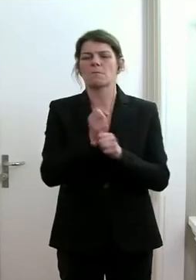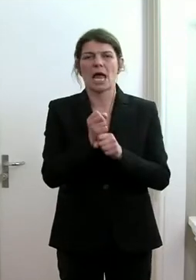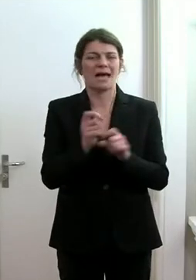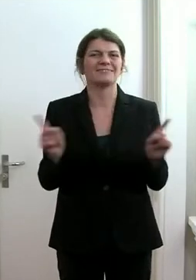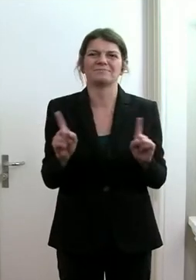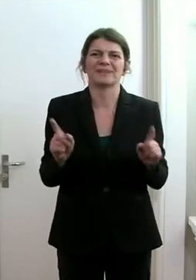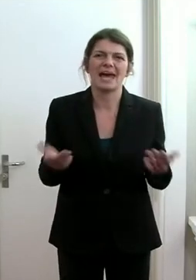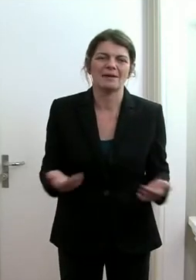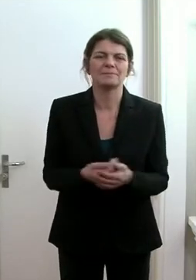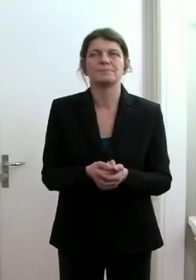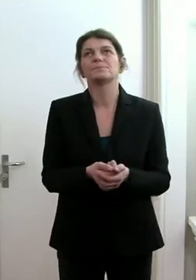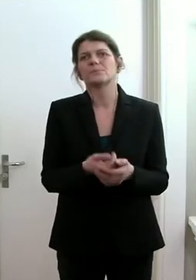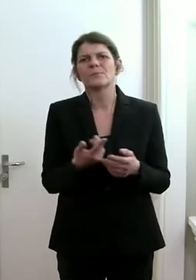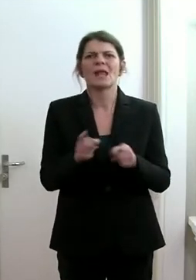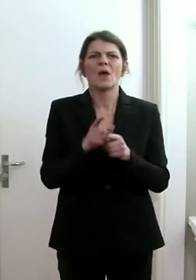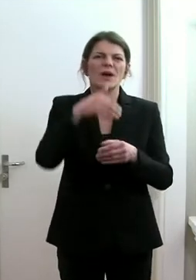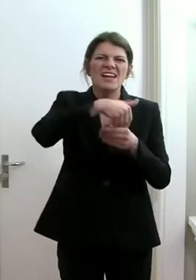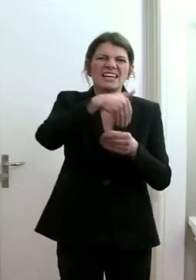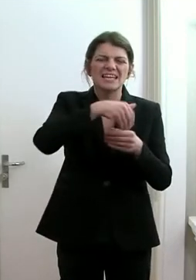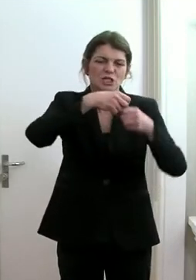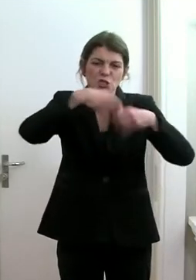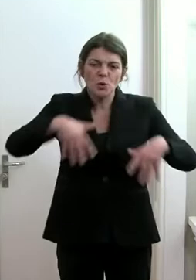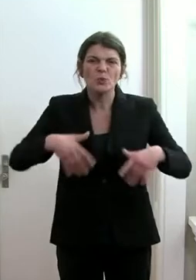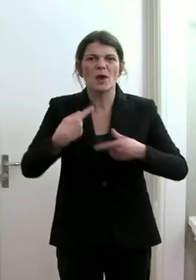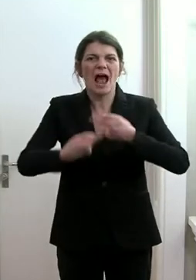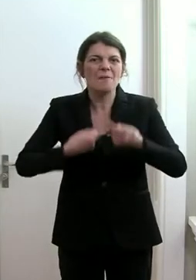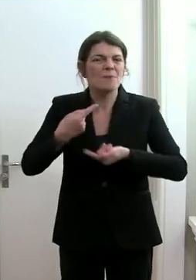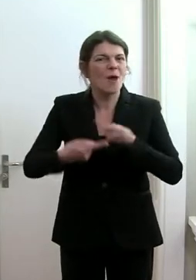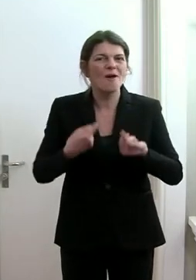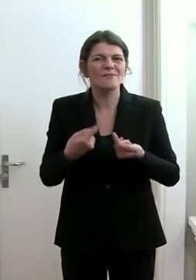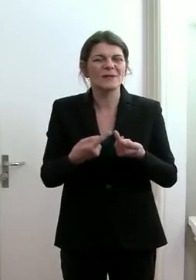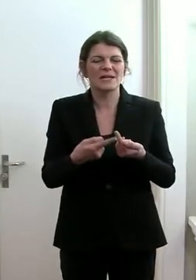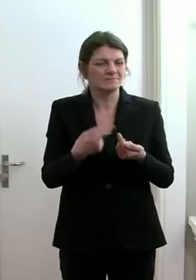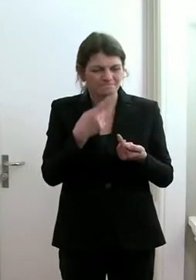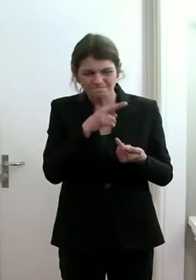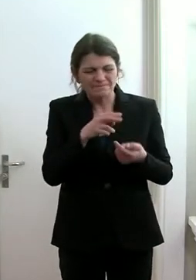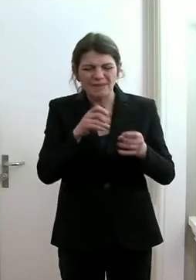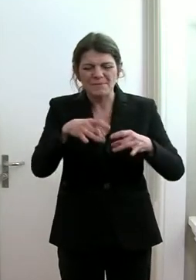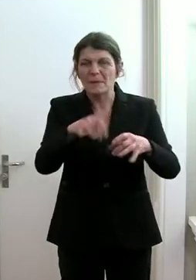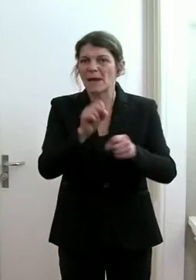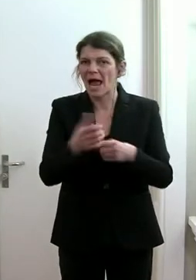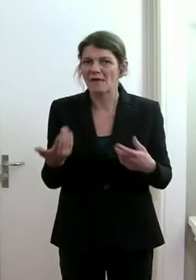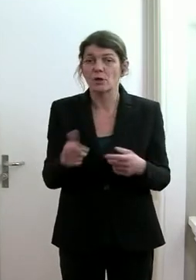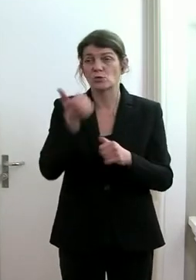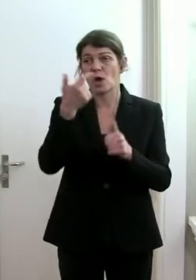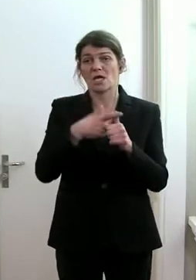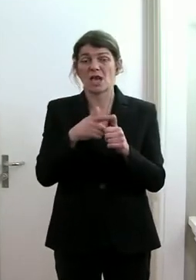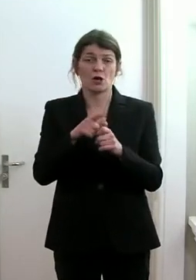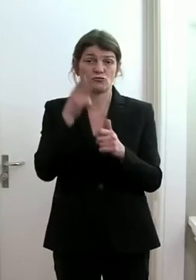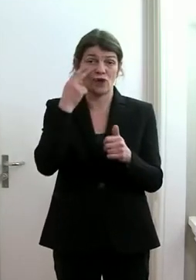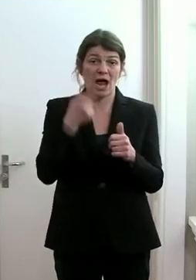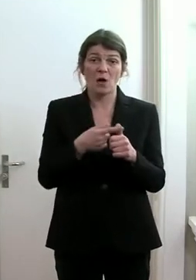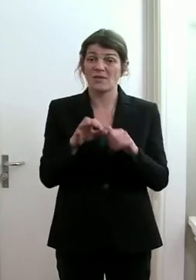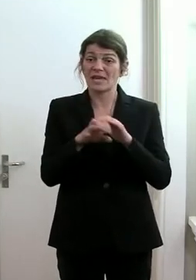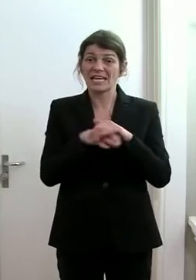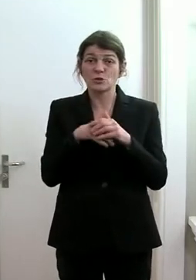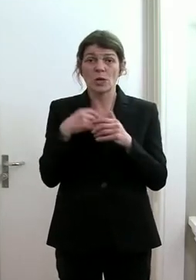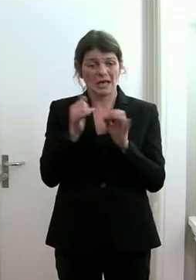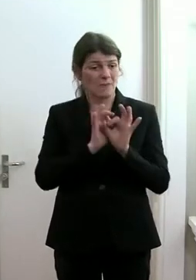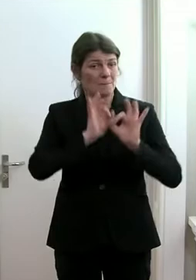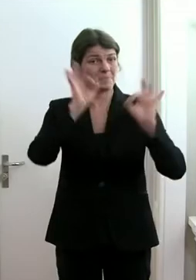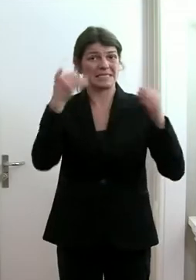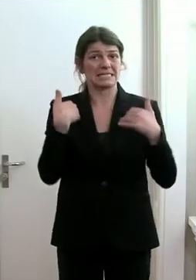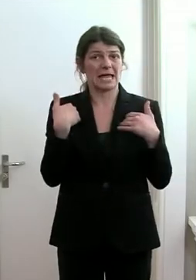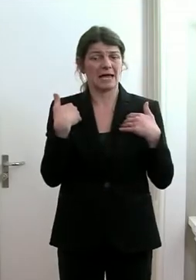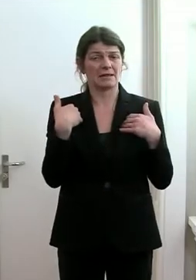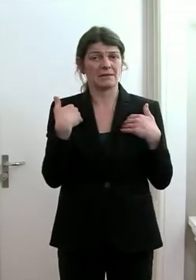sondern da geht es vielmehr auch um interne Strukturabläufe. Und als allererstes schaut man natürlich auch, wie kann man Ressourcen noch optimieren, bevor